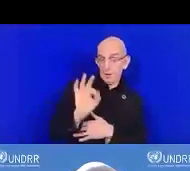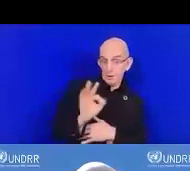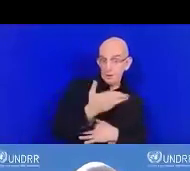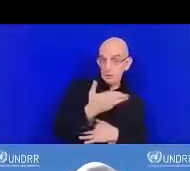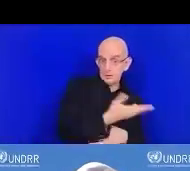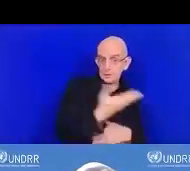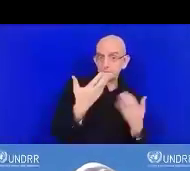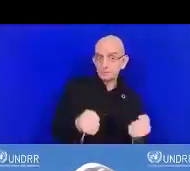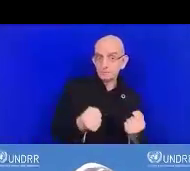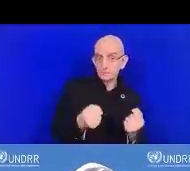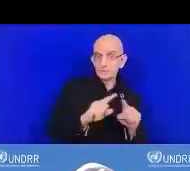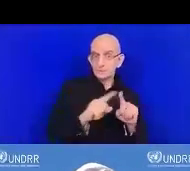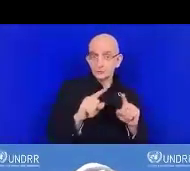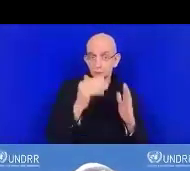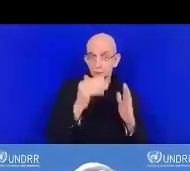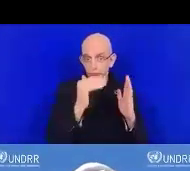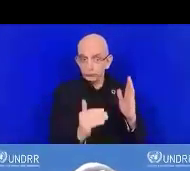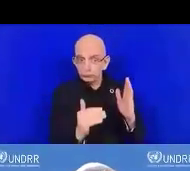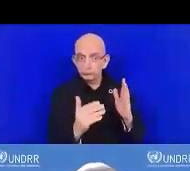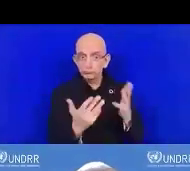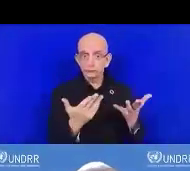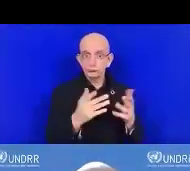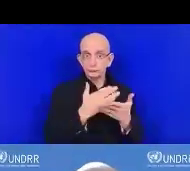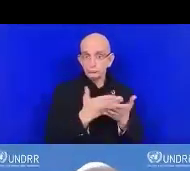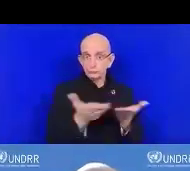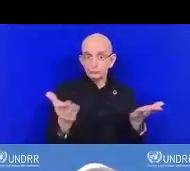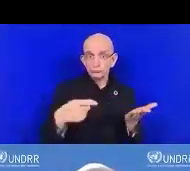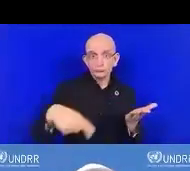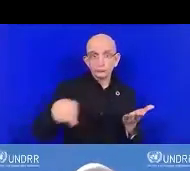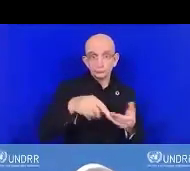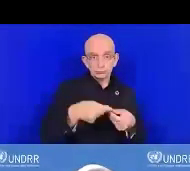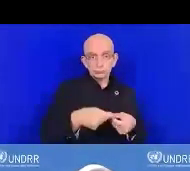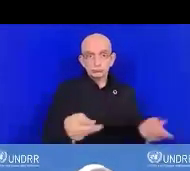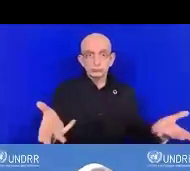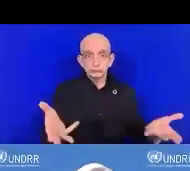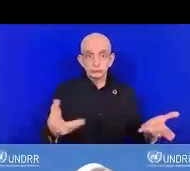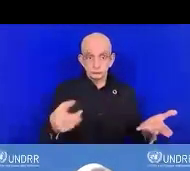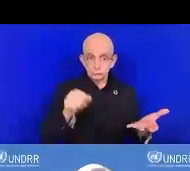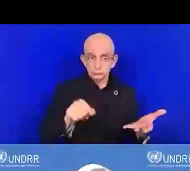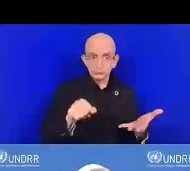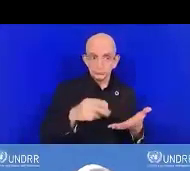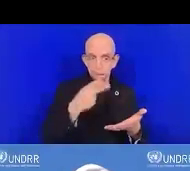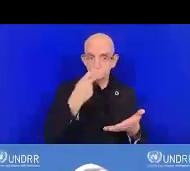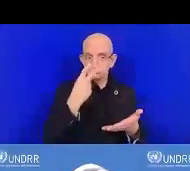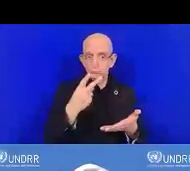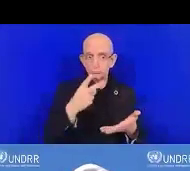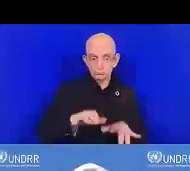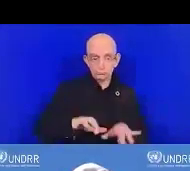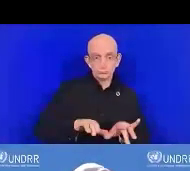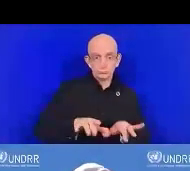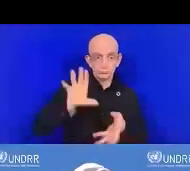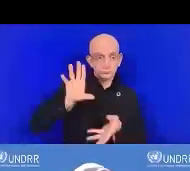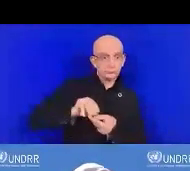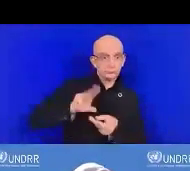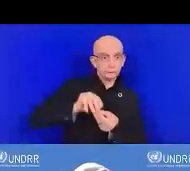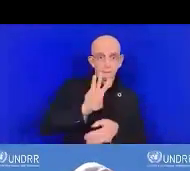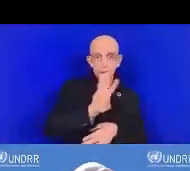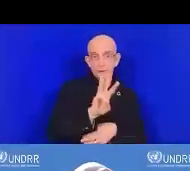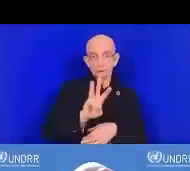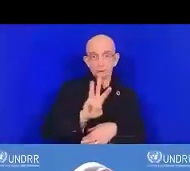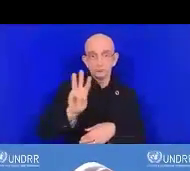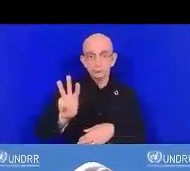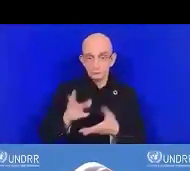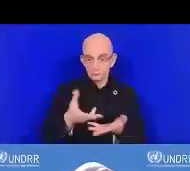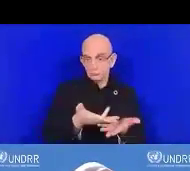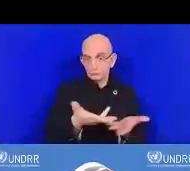accessible en PDF. Il y a un outil Excel. Vous pouvez télécharger à partir du lien qui a été partagé.